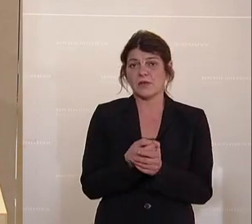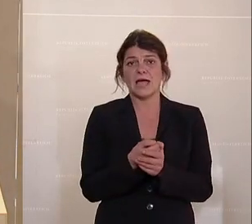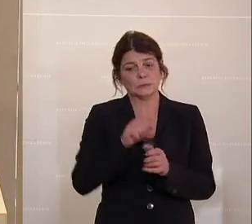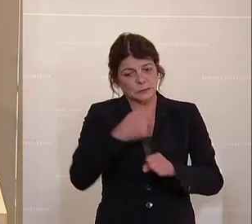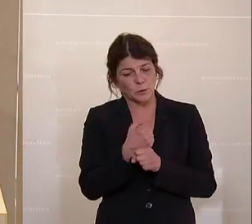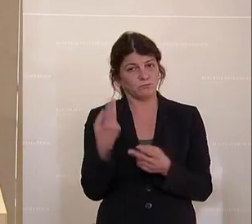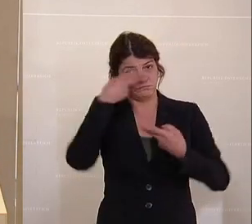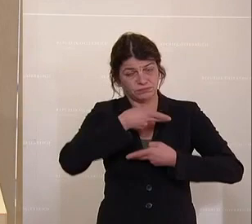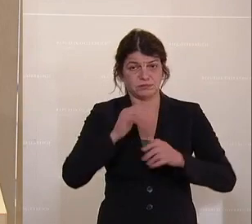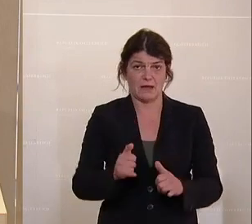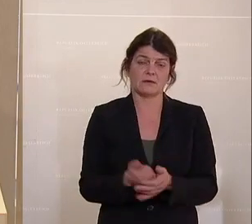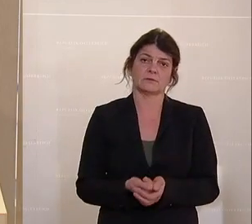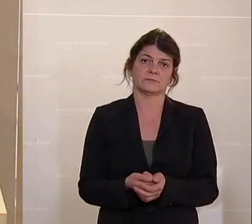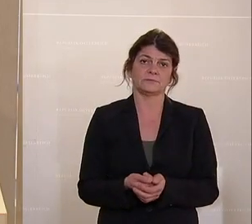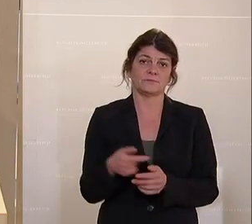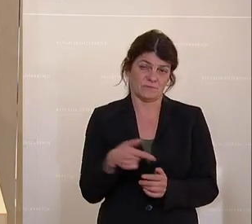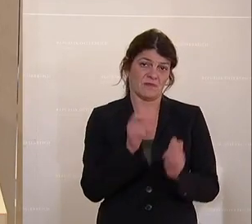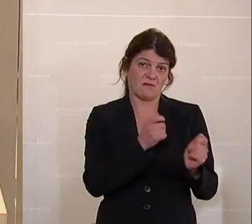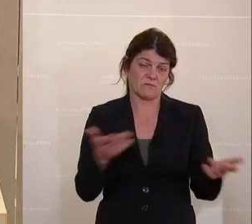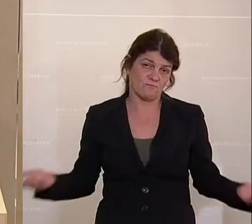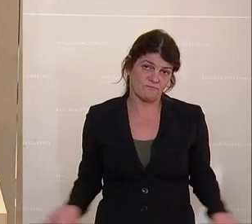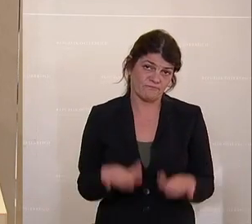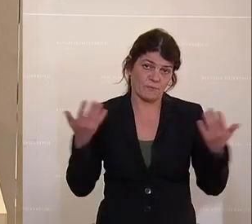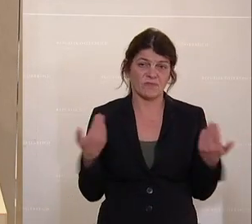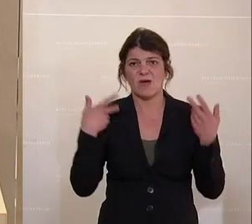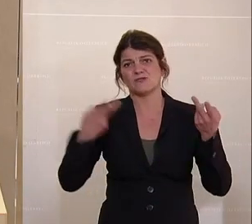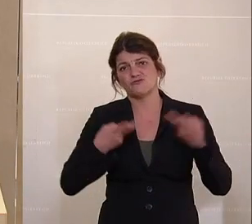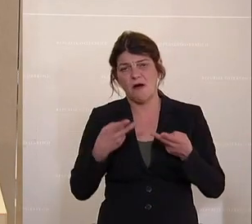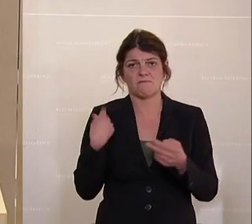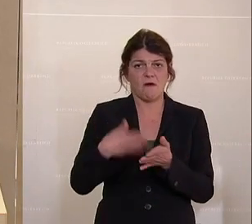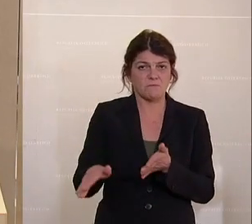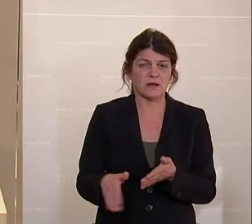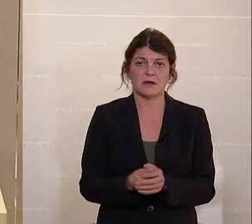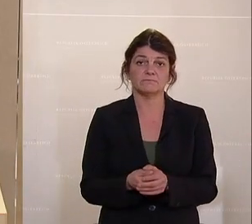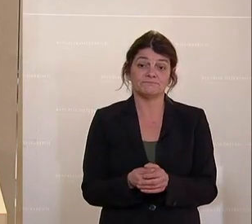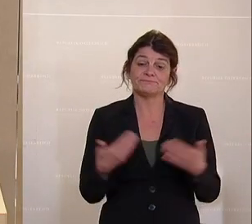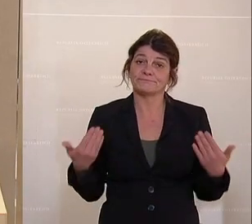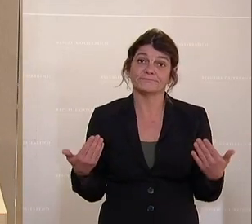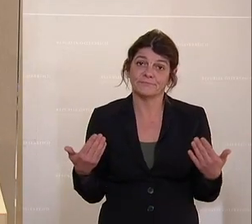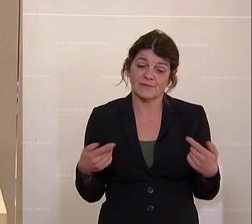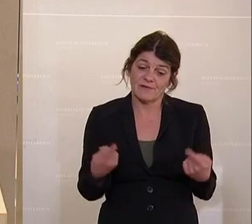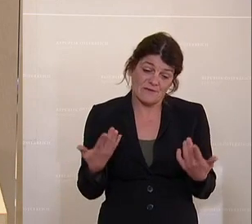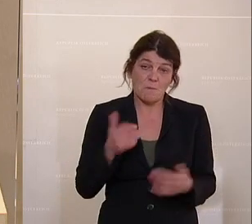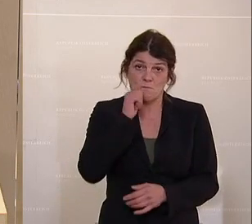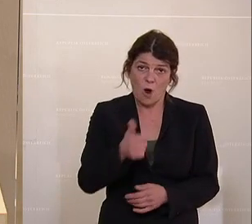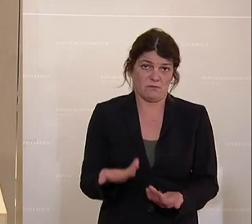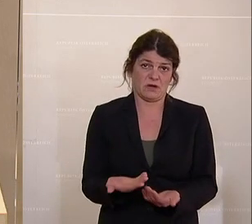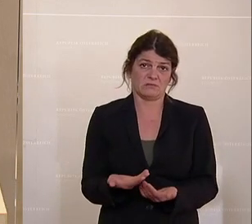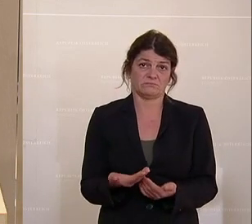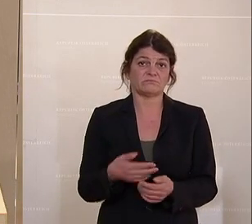Zustimmung erteilt wird zu diesem Antrag, wäre es schade, wenn er abgelehnt wird, sonst wird wohl diese morgige